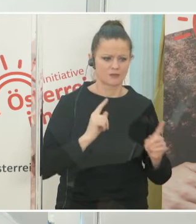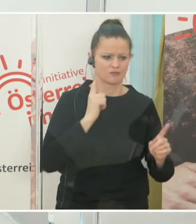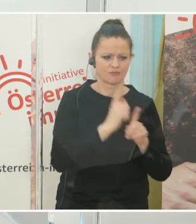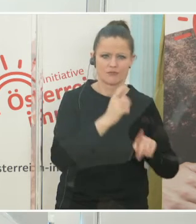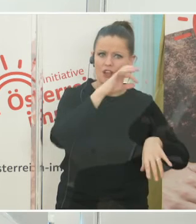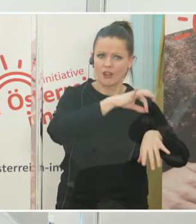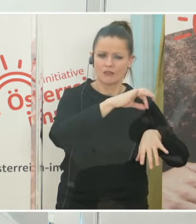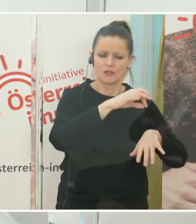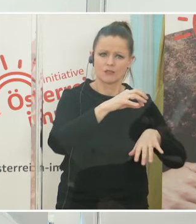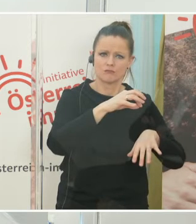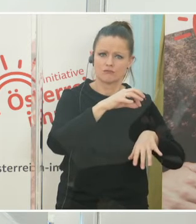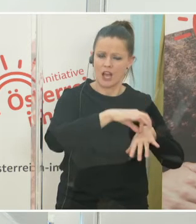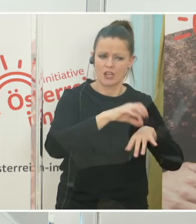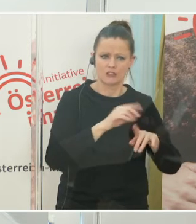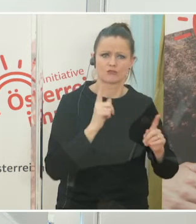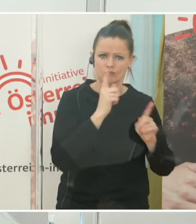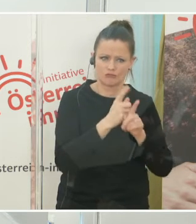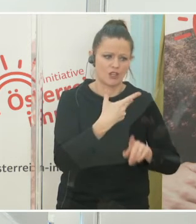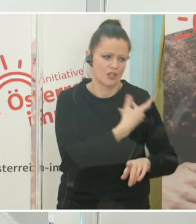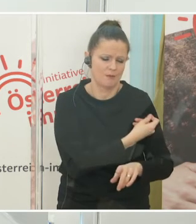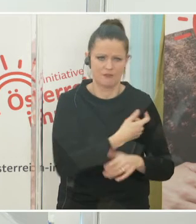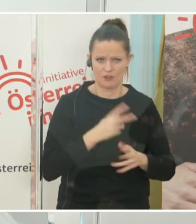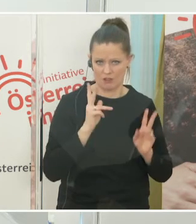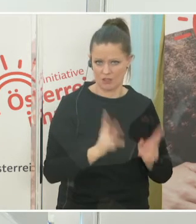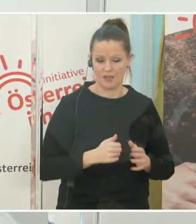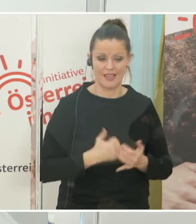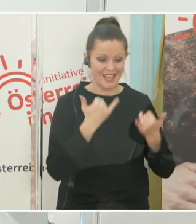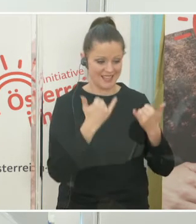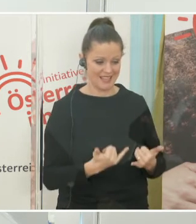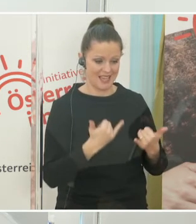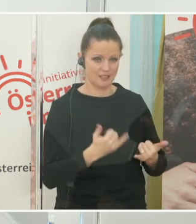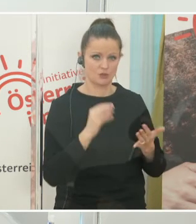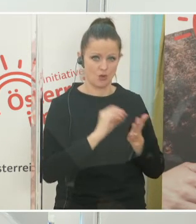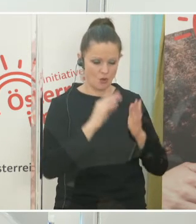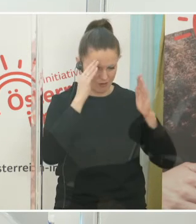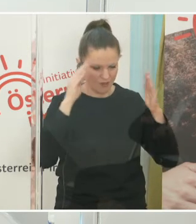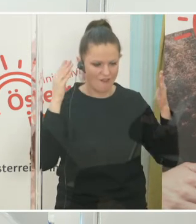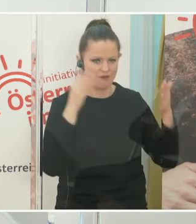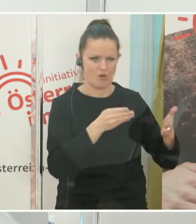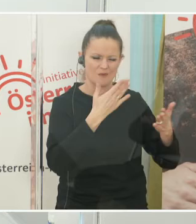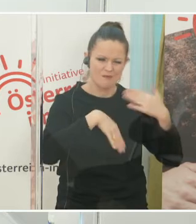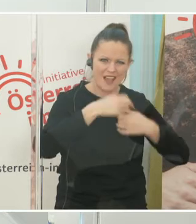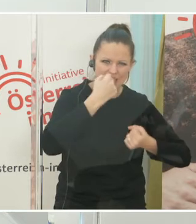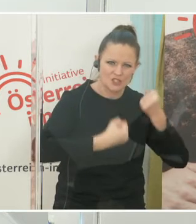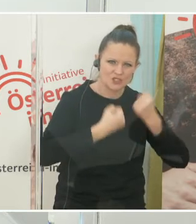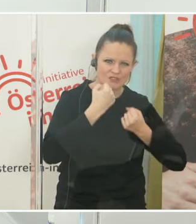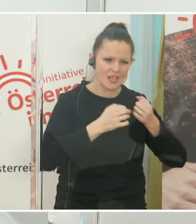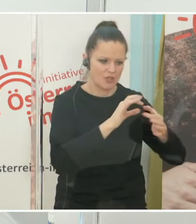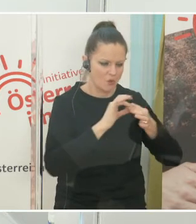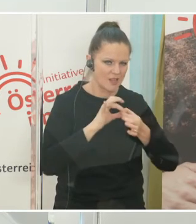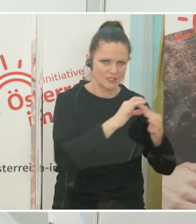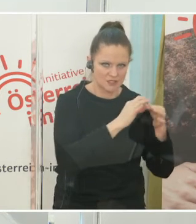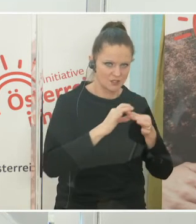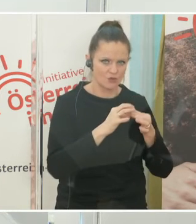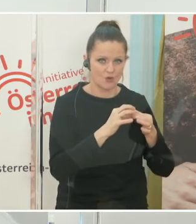Jetzt in den Anfangsmonaten und Wochen konzentrieren wir uns und das ist ganz einfach wirklich schwieriger von der Impfstofflogistik, dass